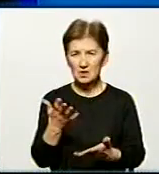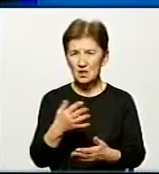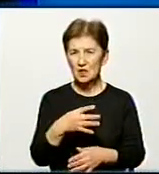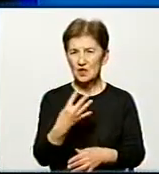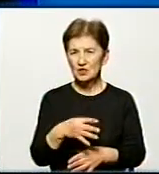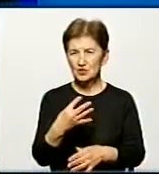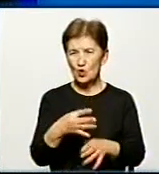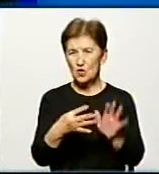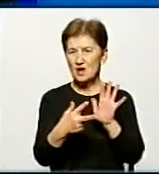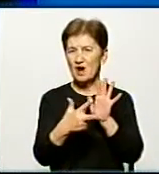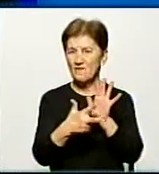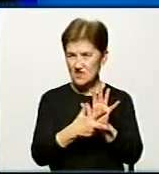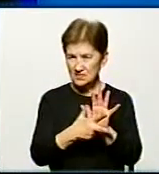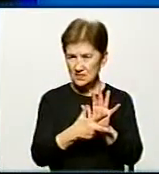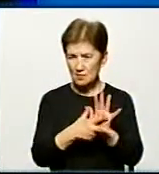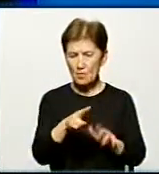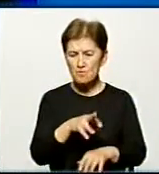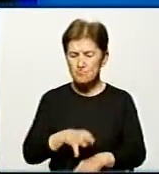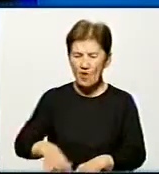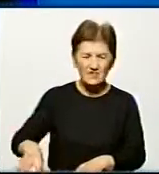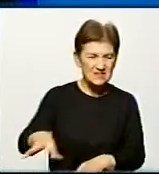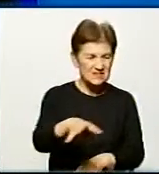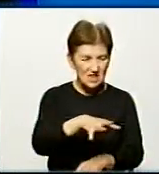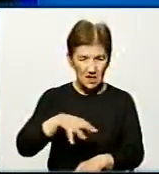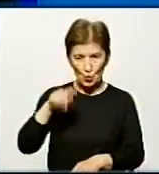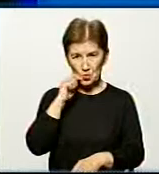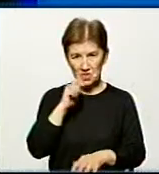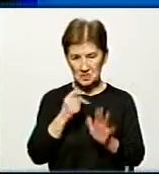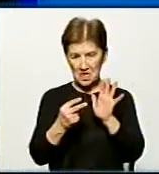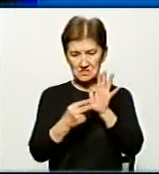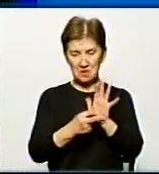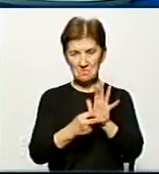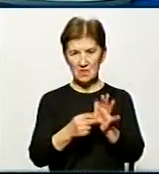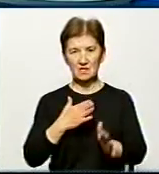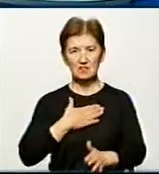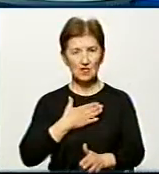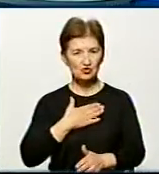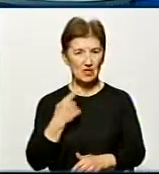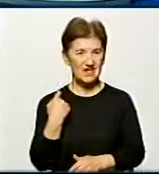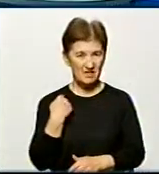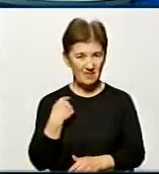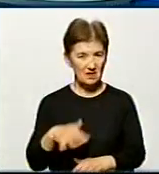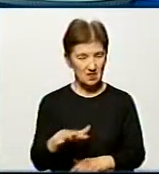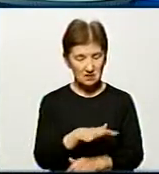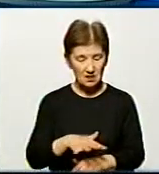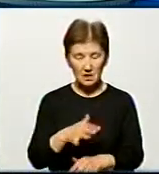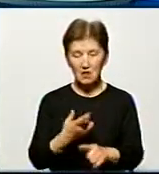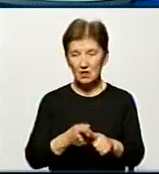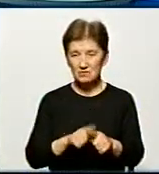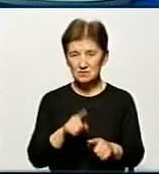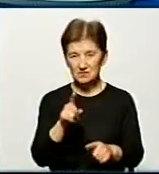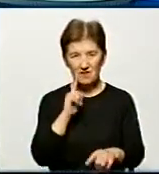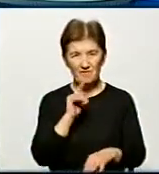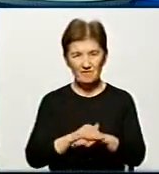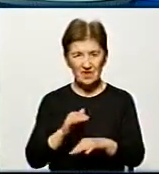Україні, 7 із них наші. Але всі випадки, які мені відомі на сьогоднішній день, вони